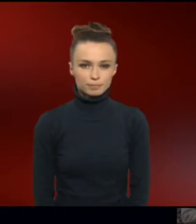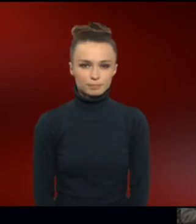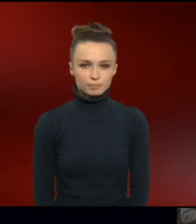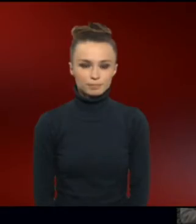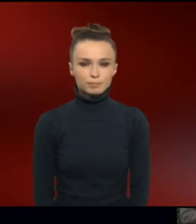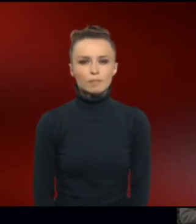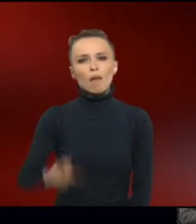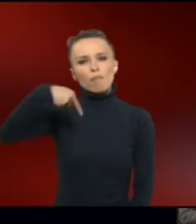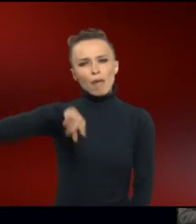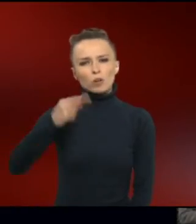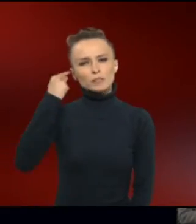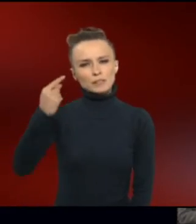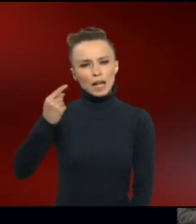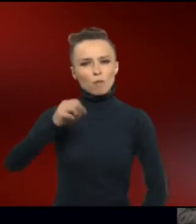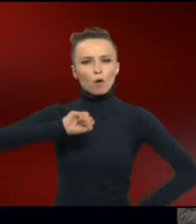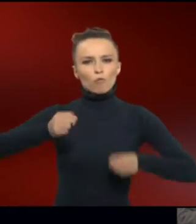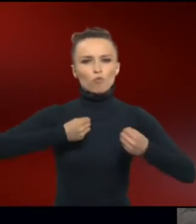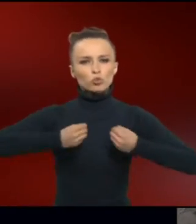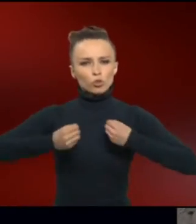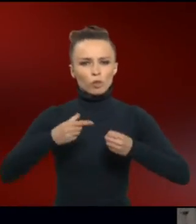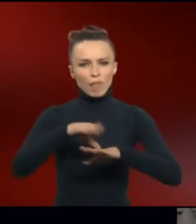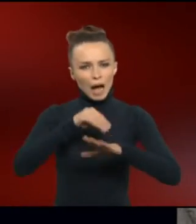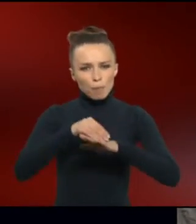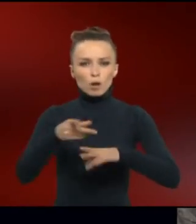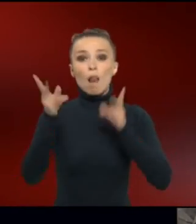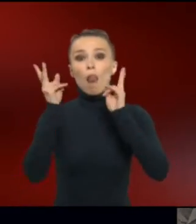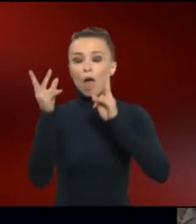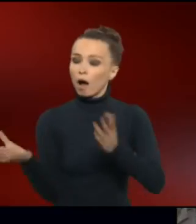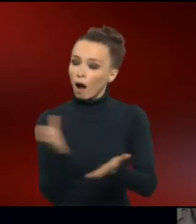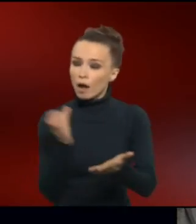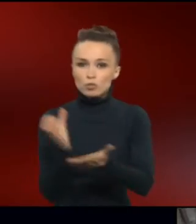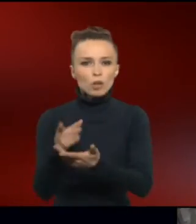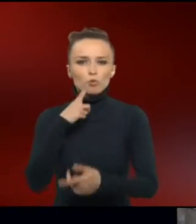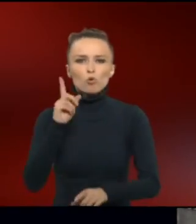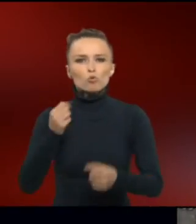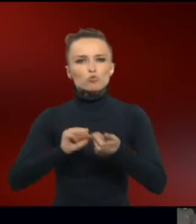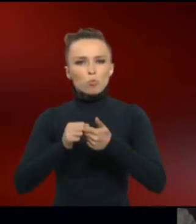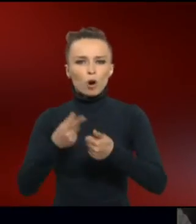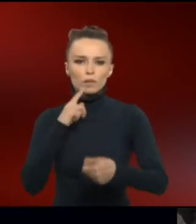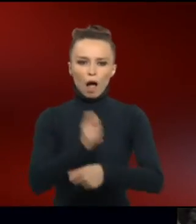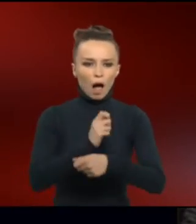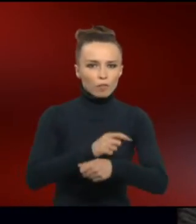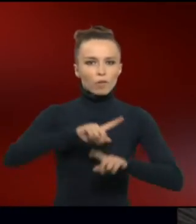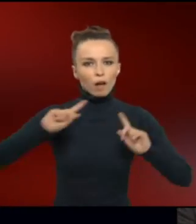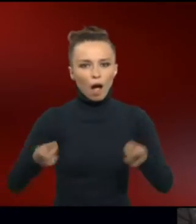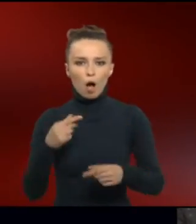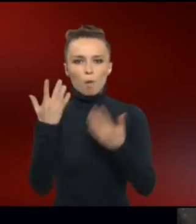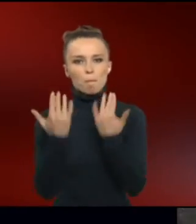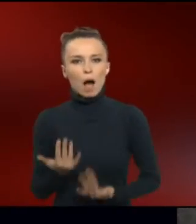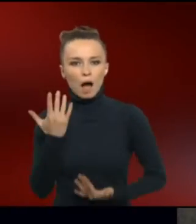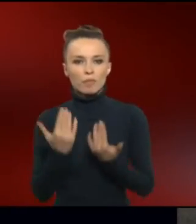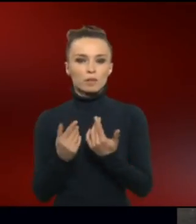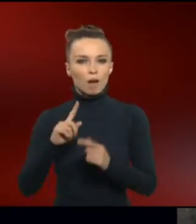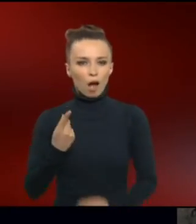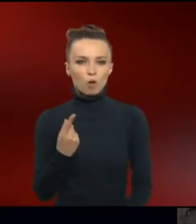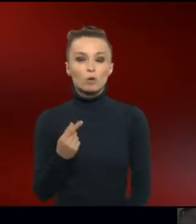Down stellt Physiotherapeuten und Lehrer ein. Sie unterrichten nicht nur Sport und Handwerk, auch Mathematik. Und sie